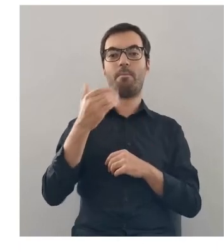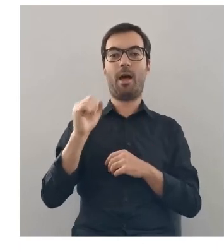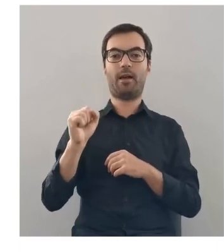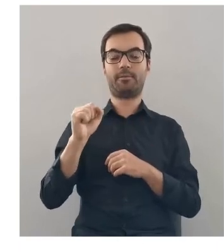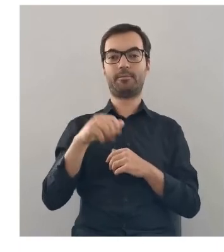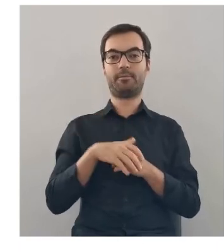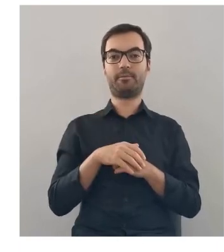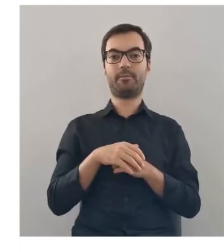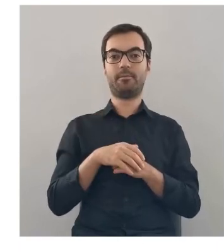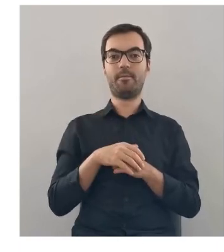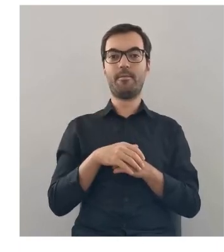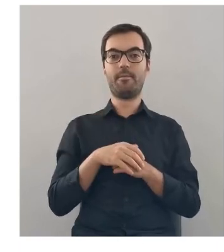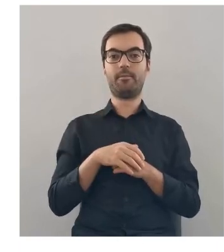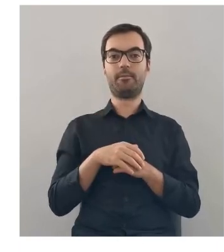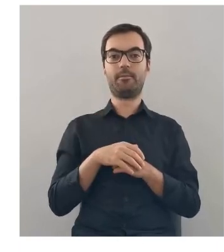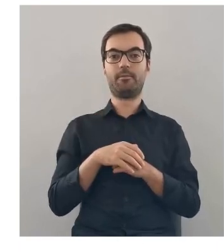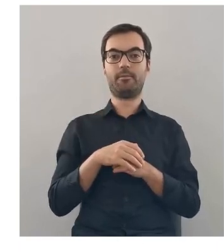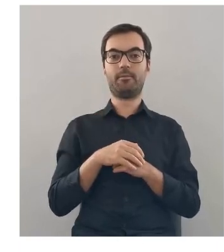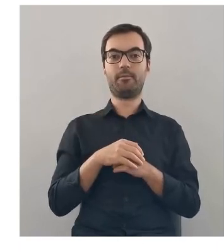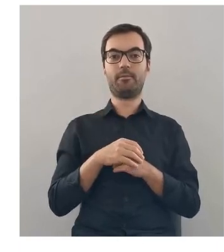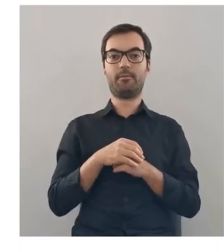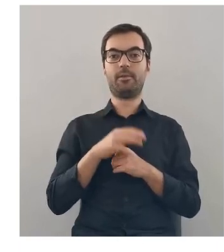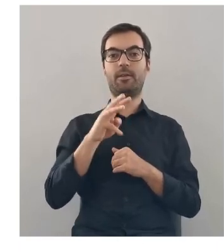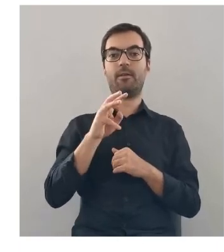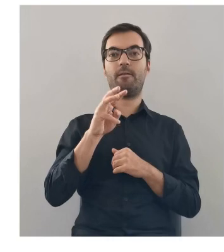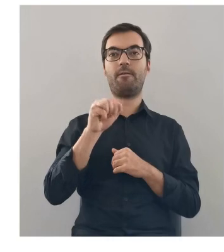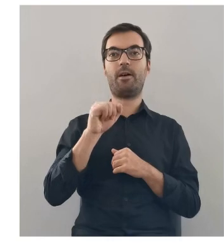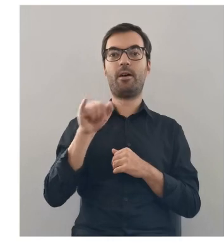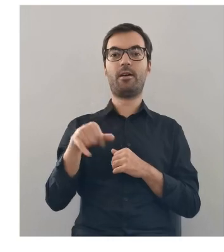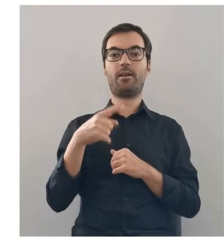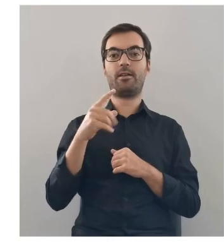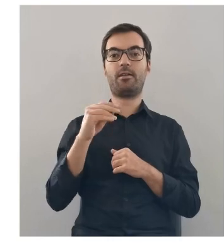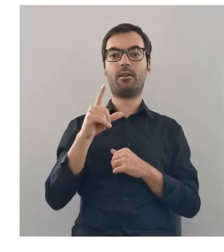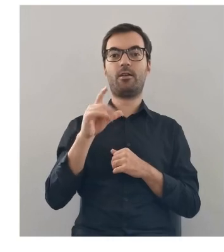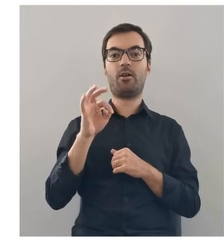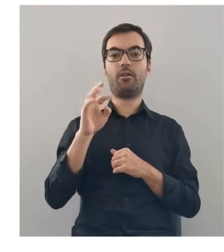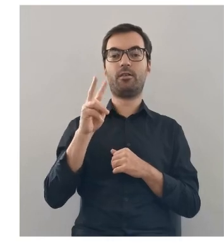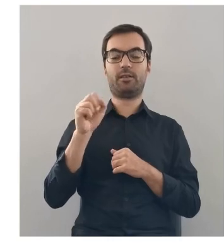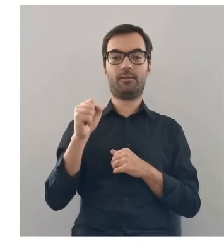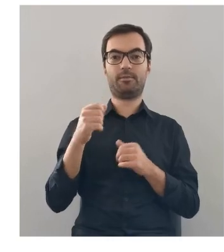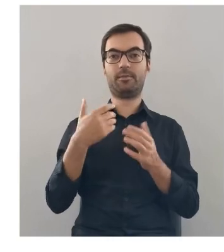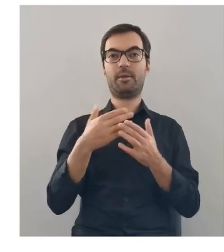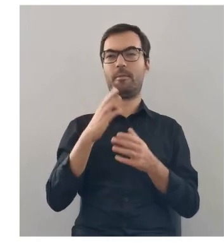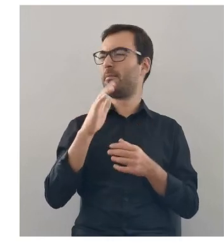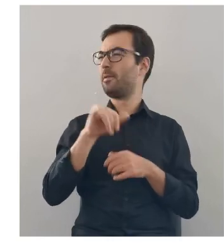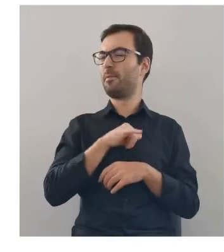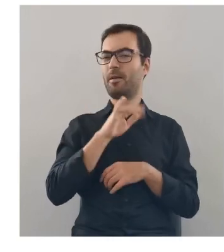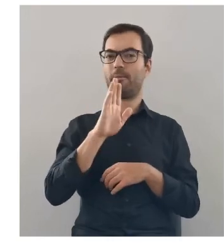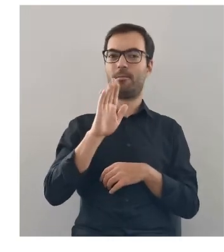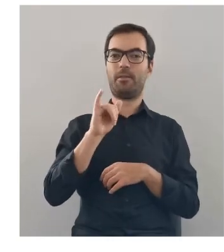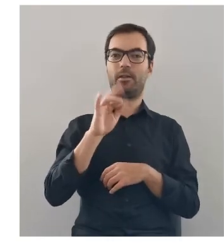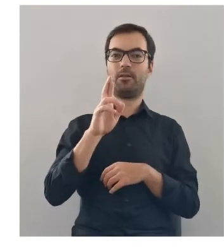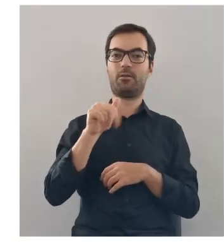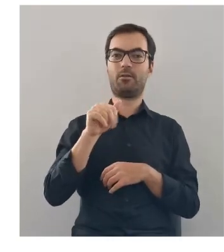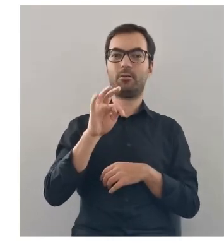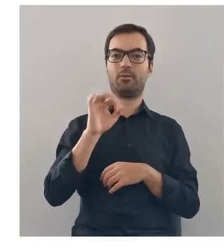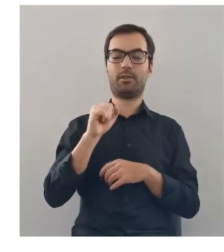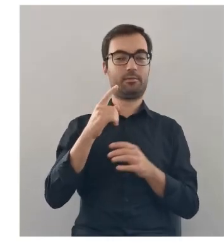czyli kapłanka Wajdelotka, Biruta miała na imię, więc w ogóle